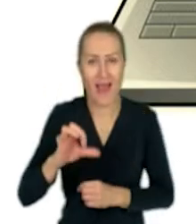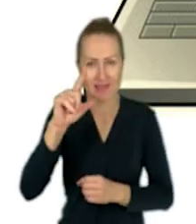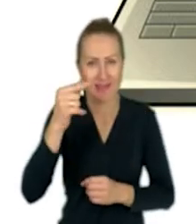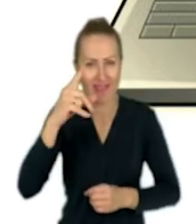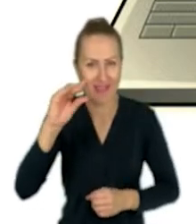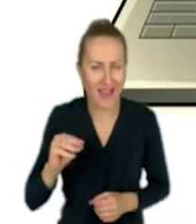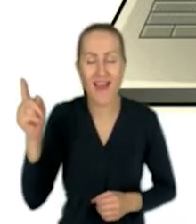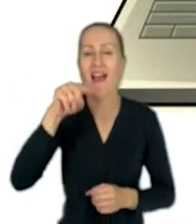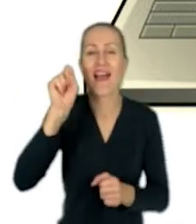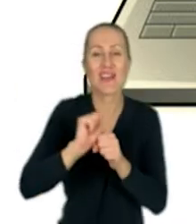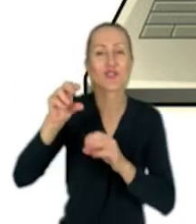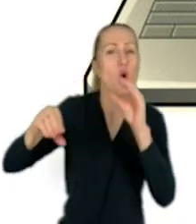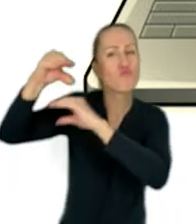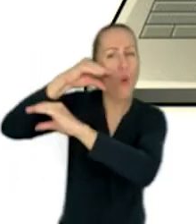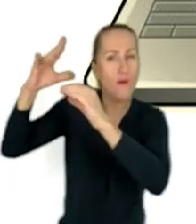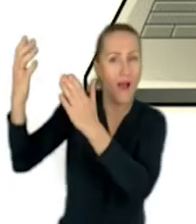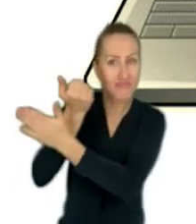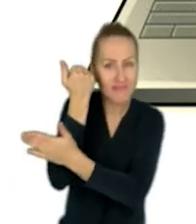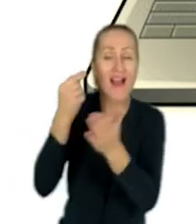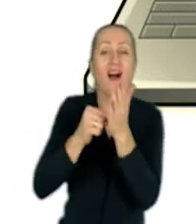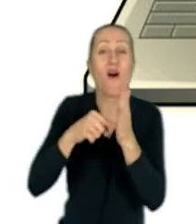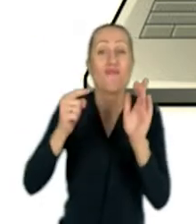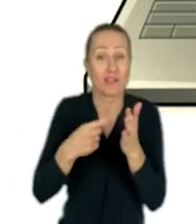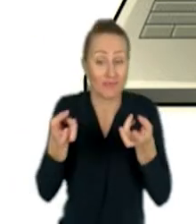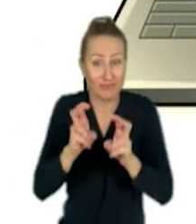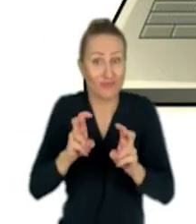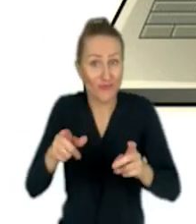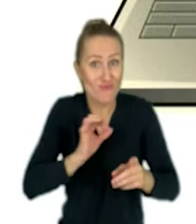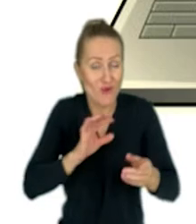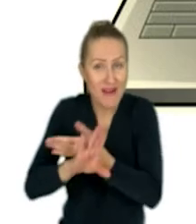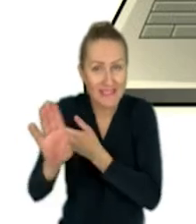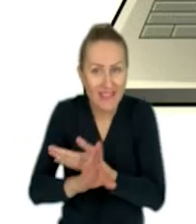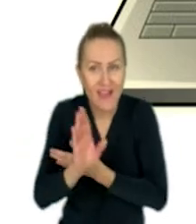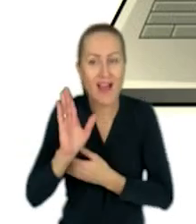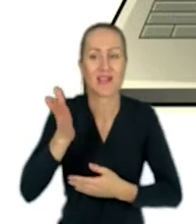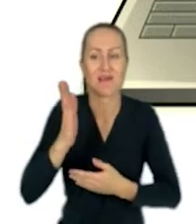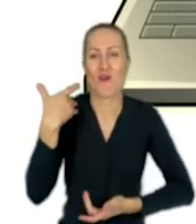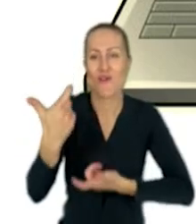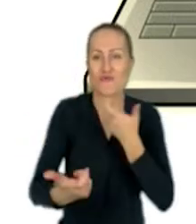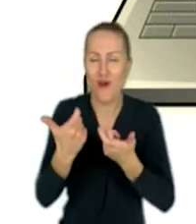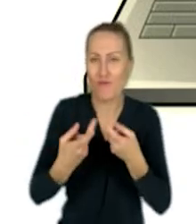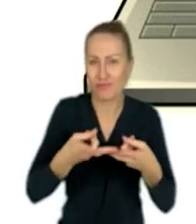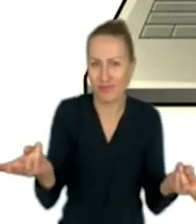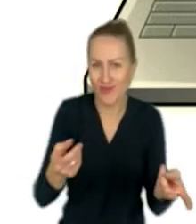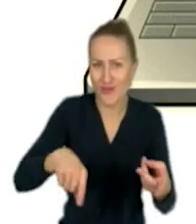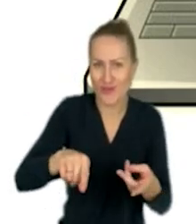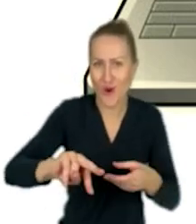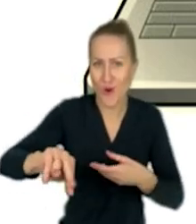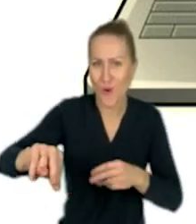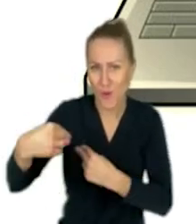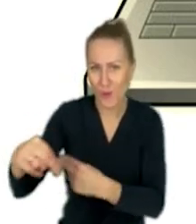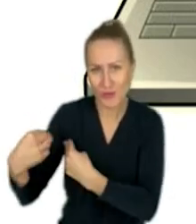i po stworzeniu swojej prezentacji tworzę link dla uczestników, który